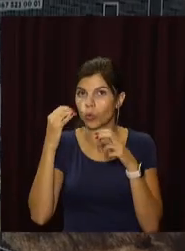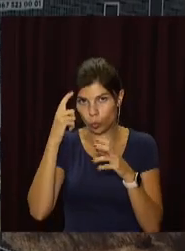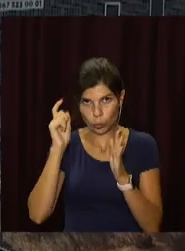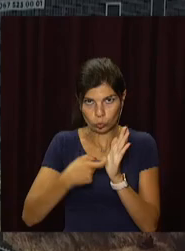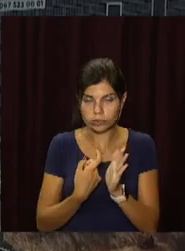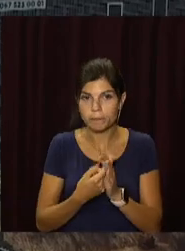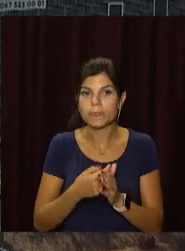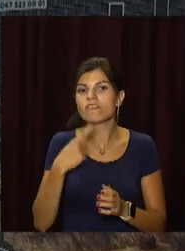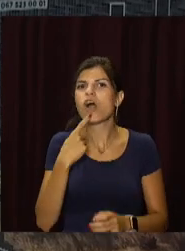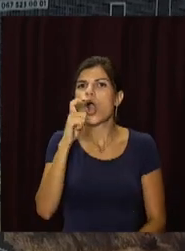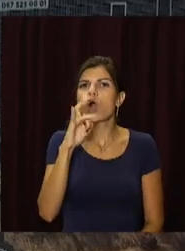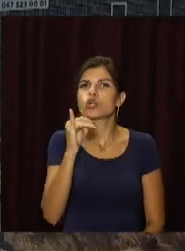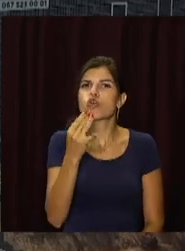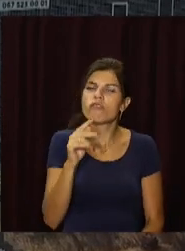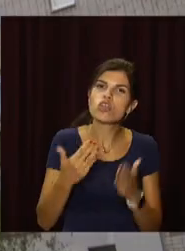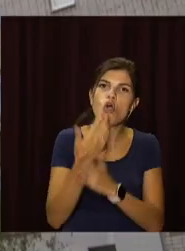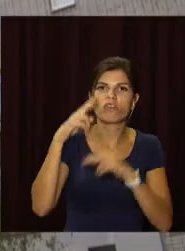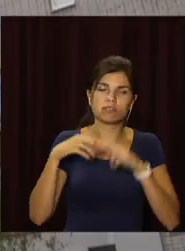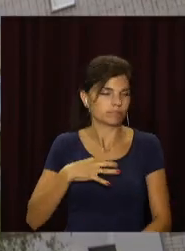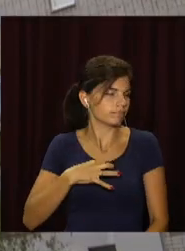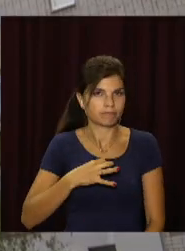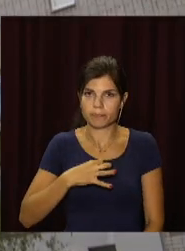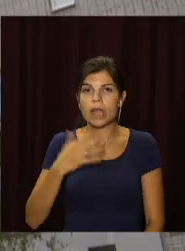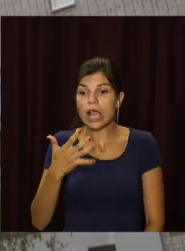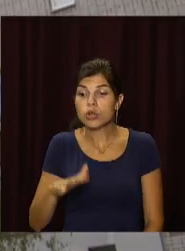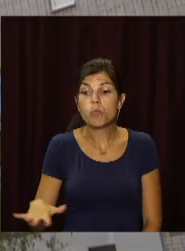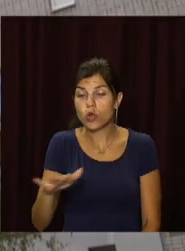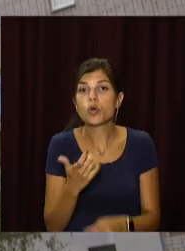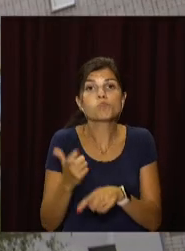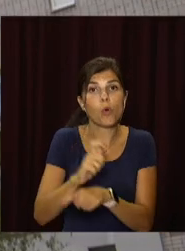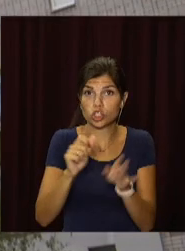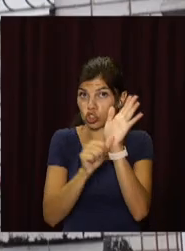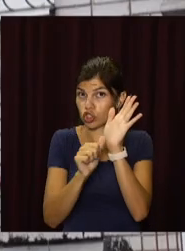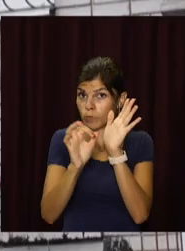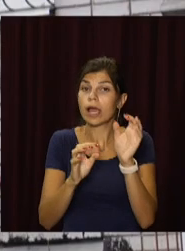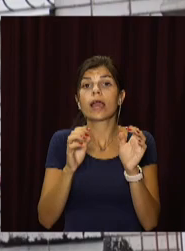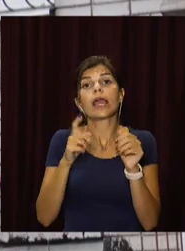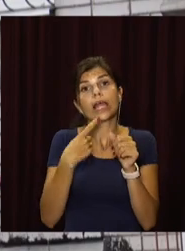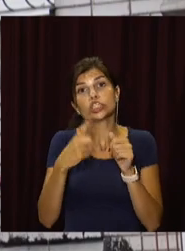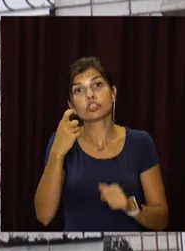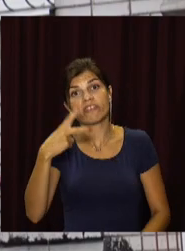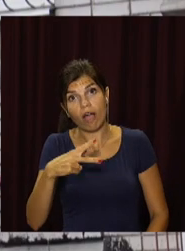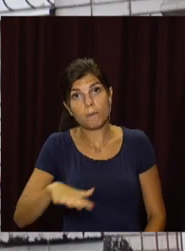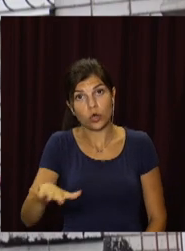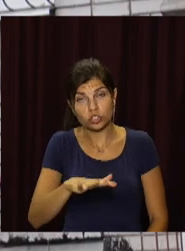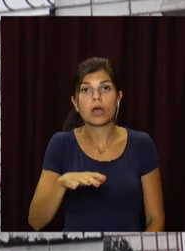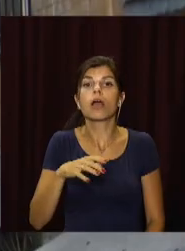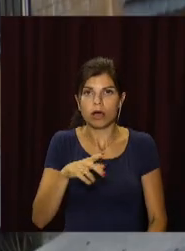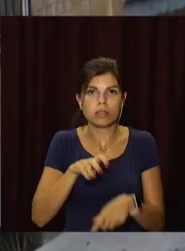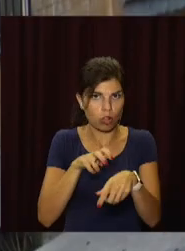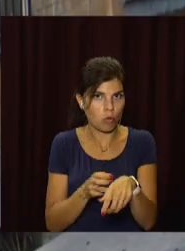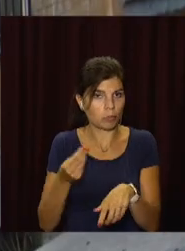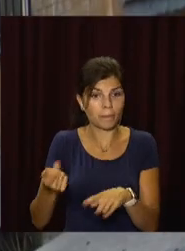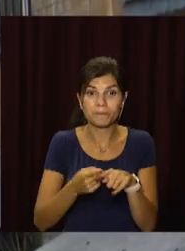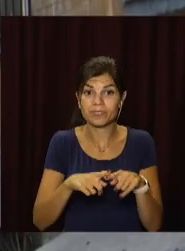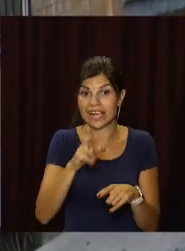Що хрущовка, що новобудова – байдуже. Якщо площа житла перевищує 60 або 120 квадратів, доведеться платити податок. Ця